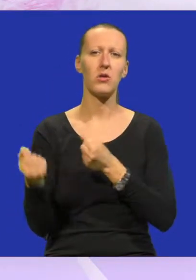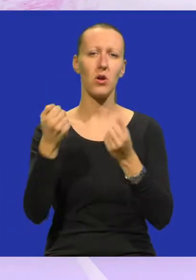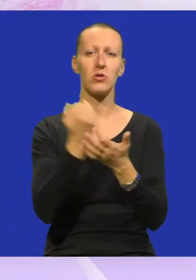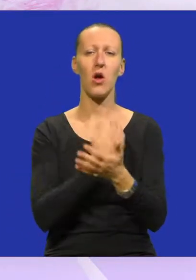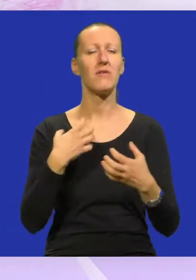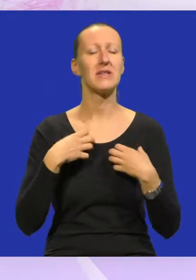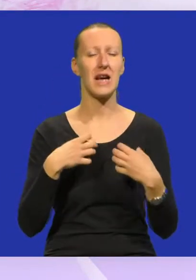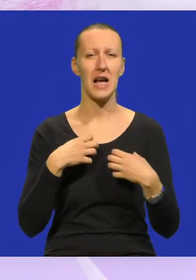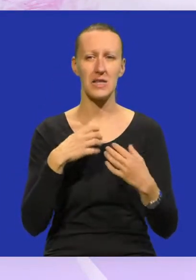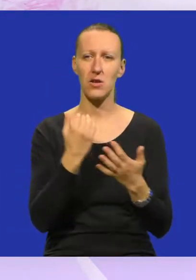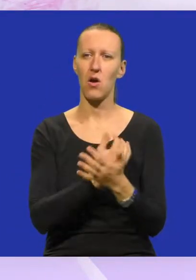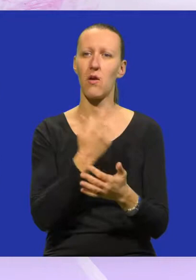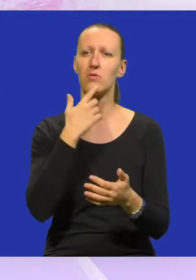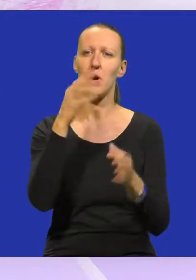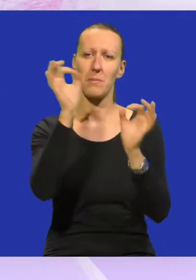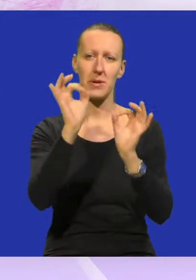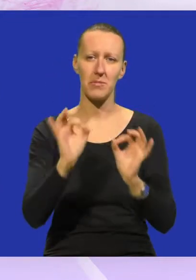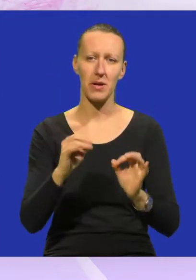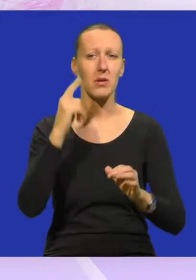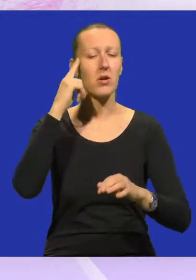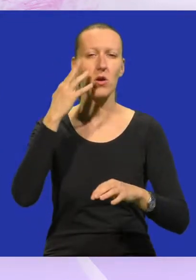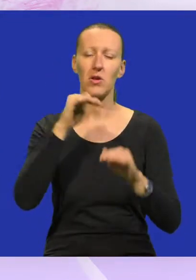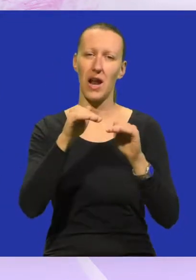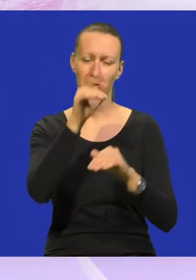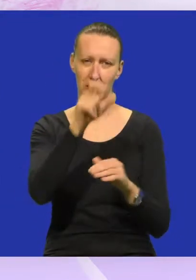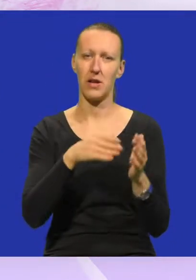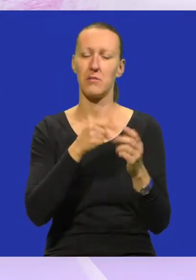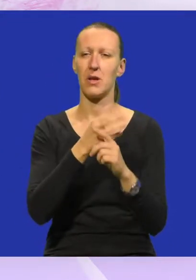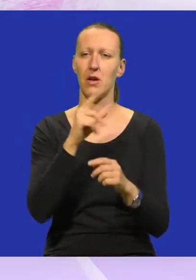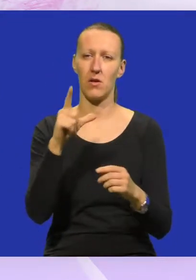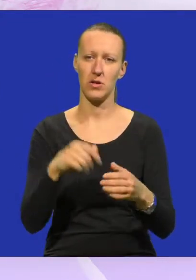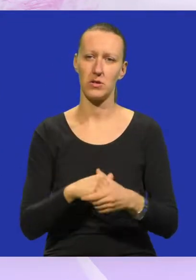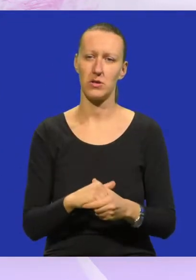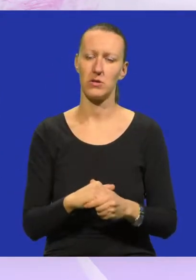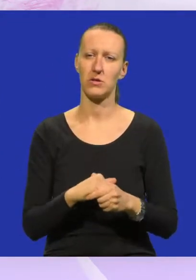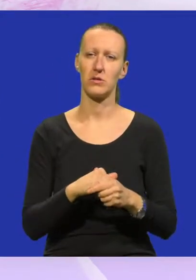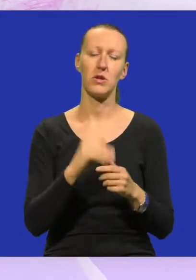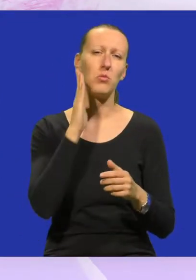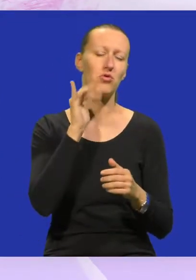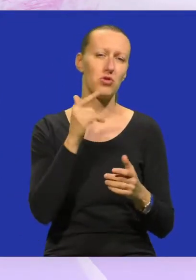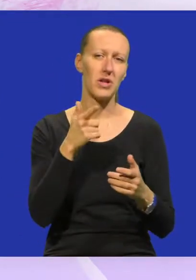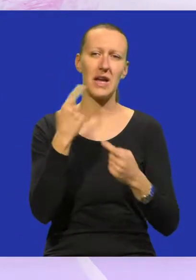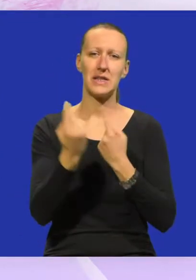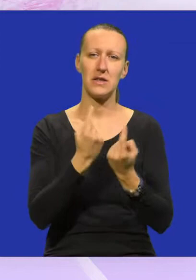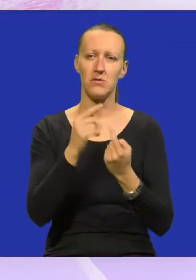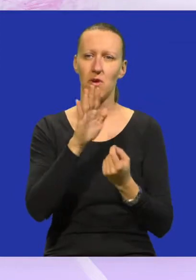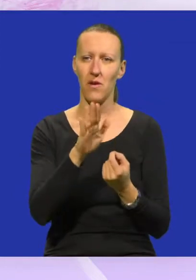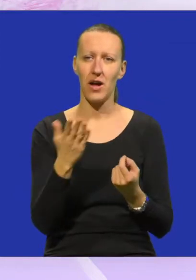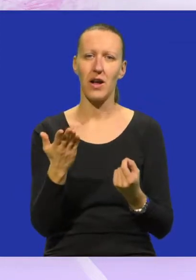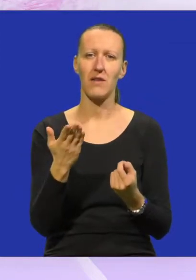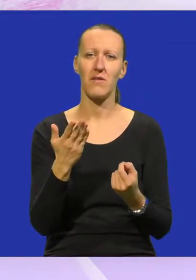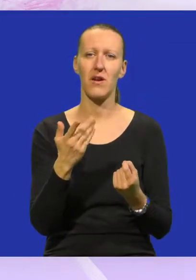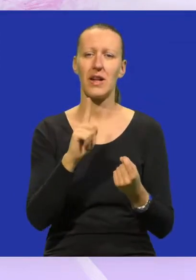novu zanimljivu predstavu. Što pripremaju, doznajemo od ravnatelja Majkla Mikolića. Budući da se situacija ovakva